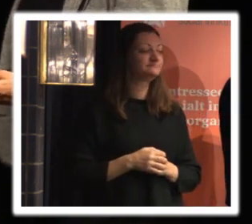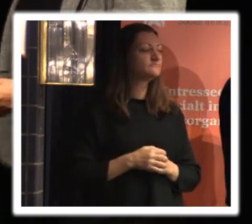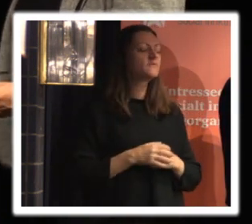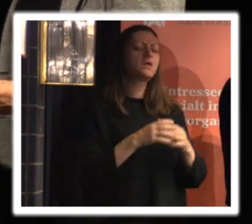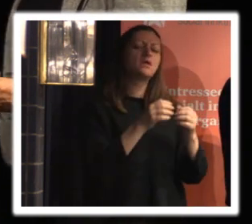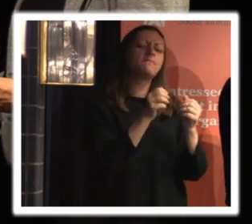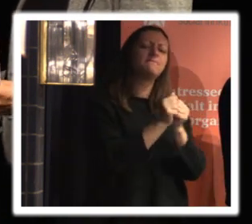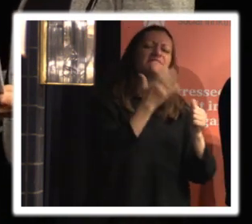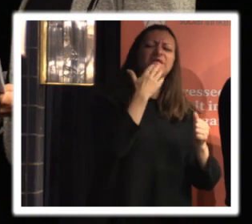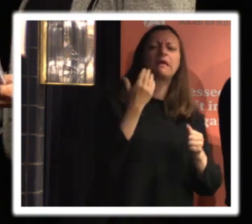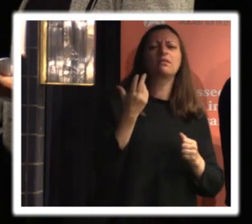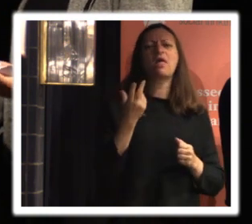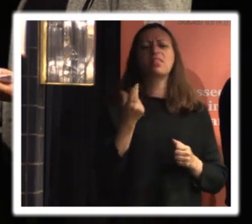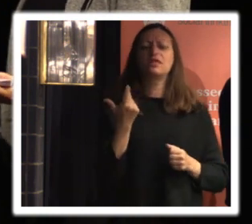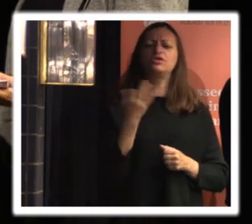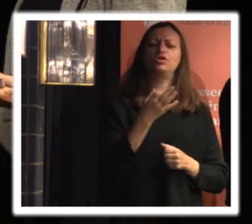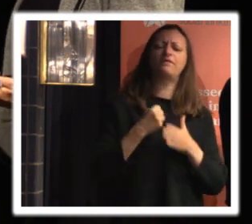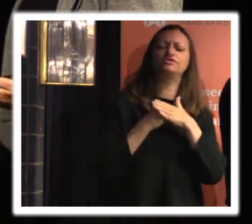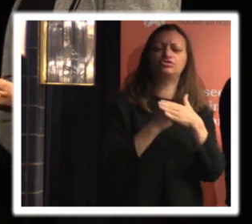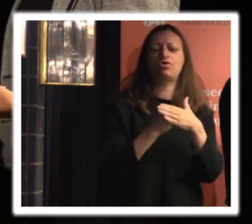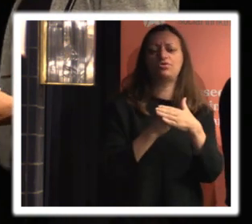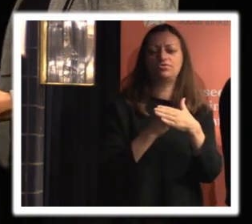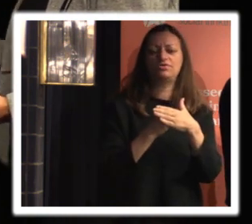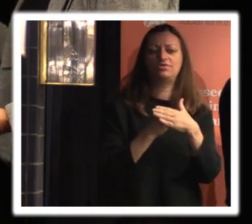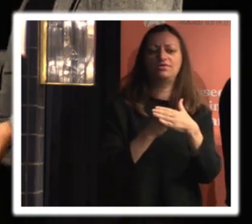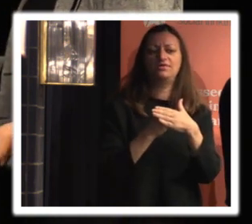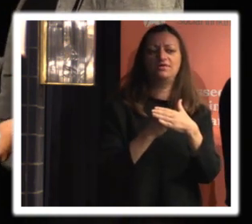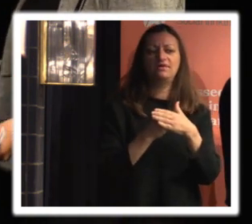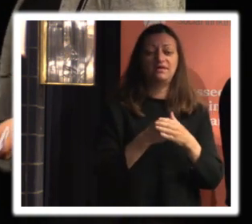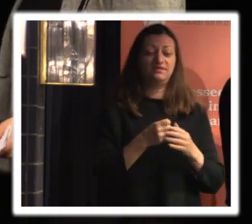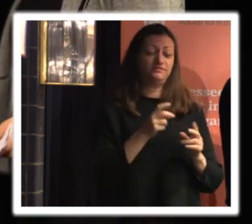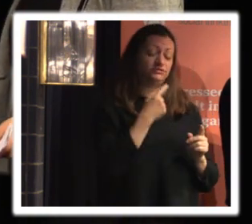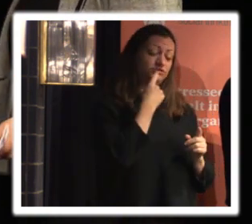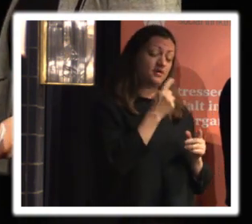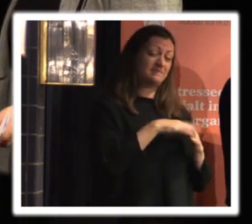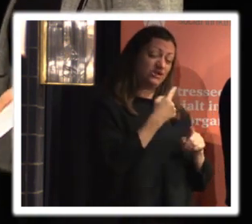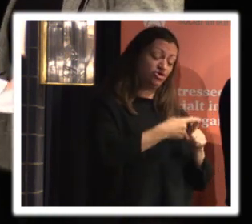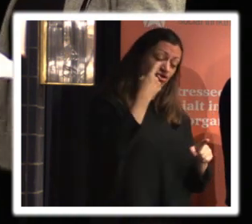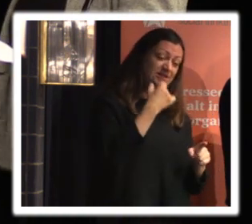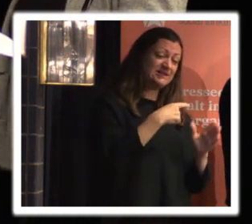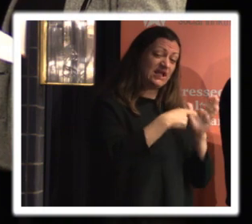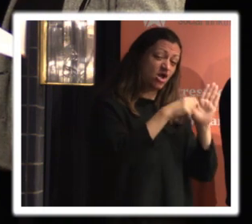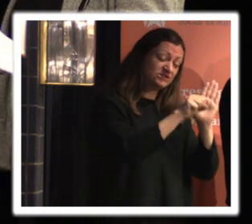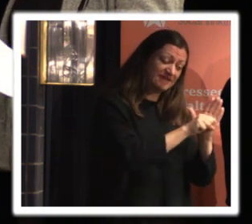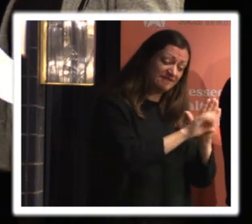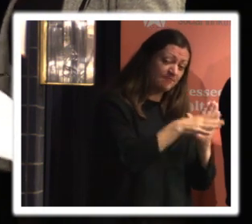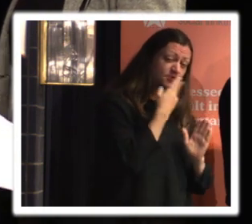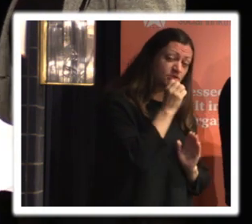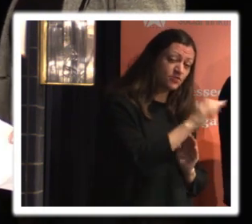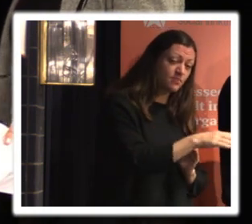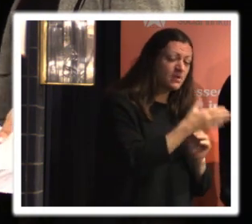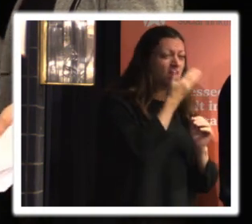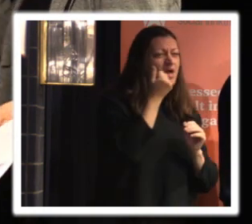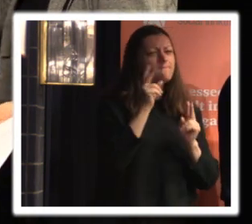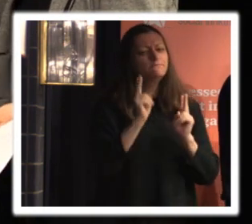men vilken annan typ av stöd skulle man alltså förtydligande i lagstiftningen har varit inne på kan man